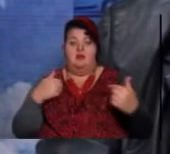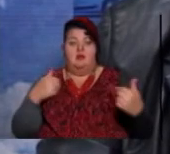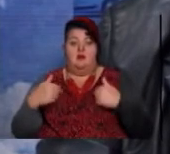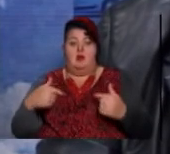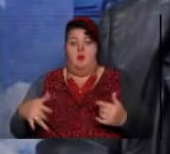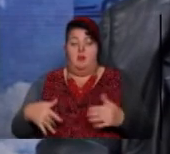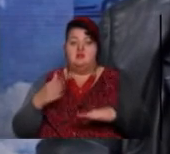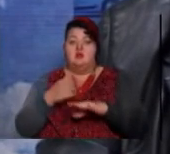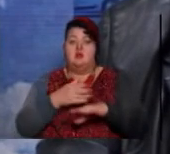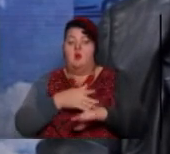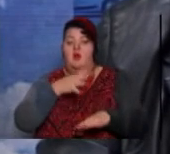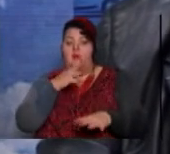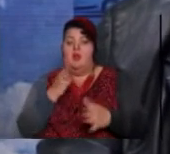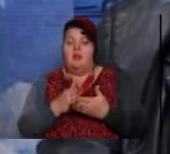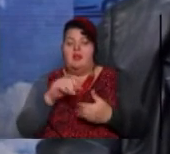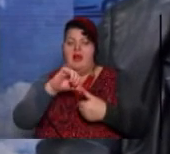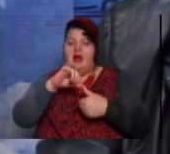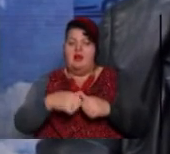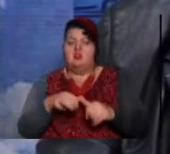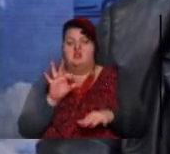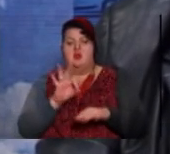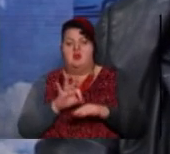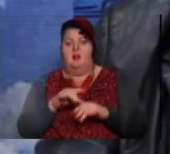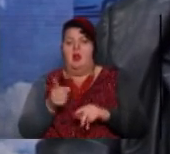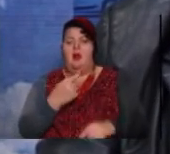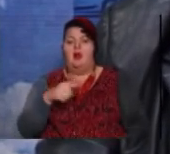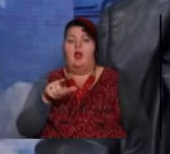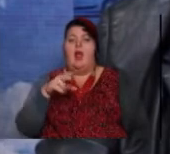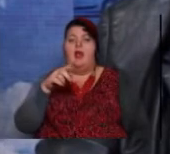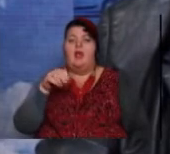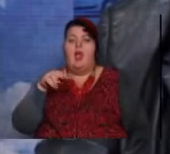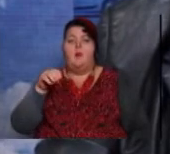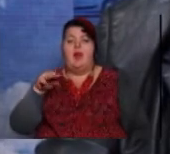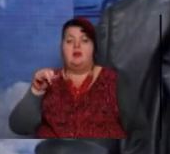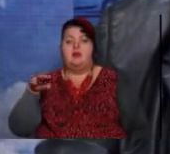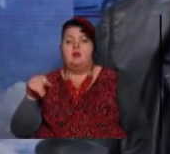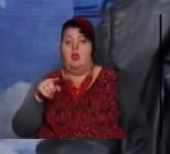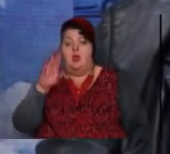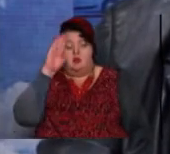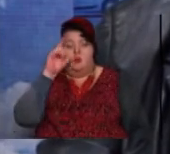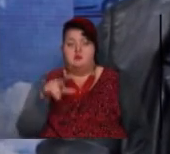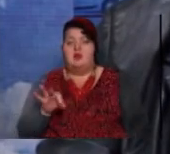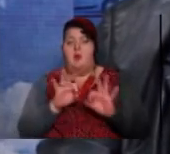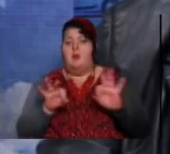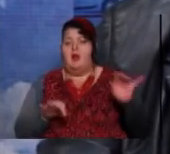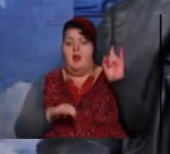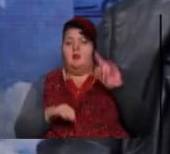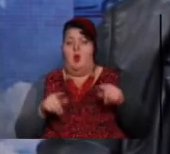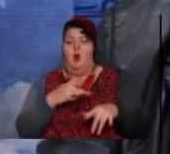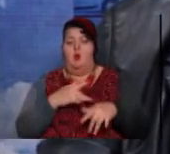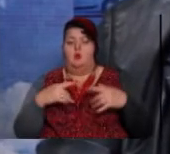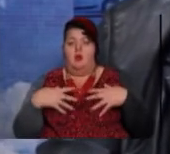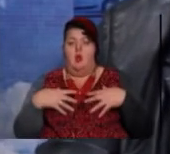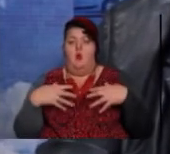довгое і є хронічні заболівання печени чи гепатити, то, естественно, що, в принципі, ці мужчини прекрасно знають, що у них грудні желези